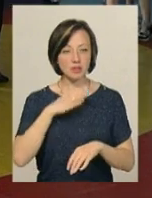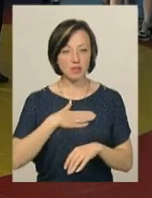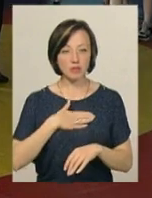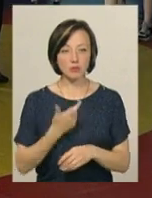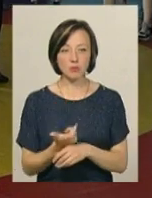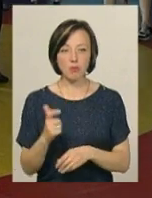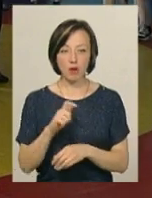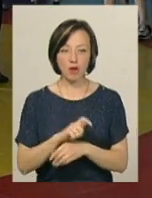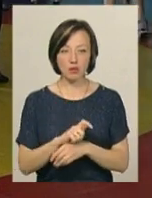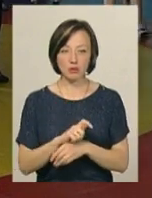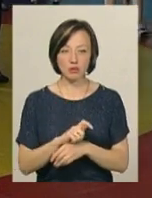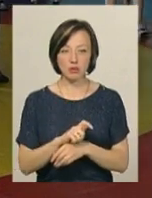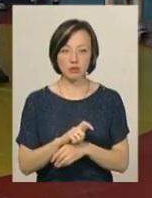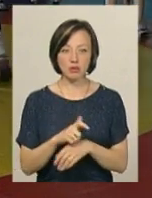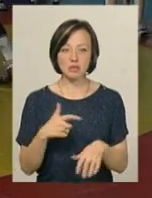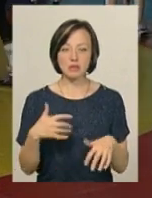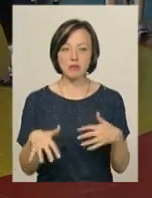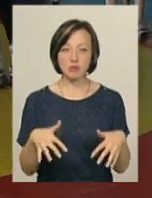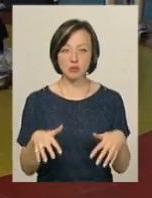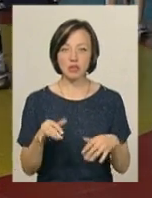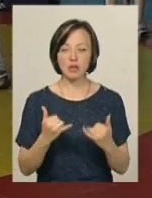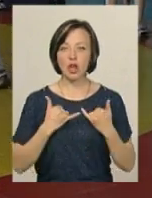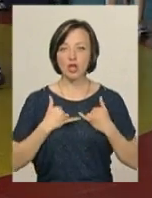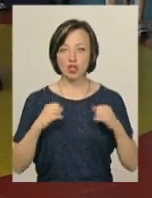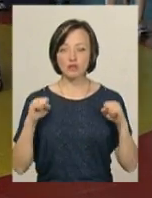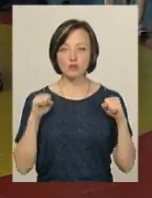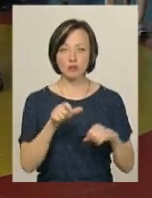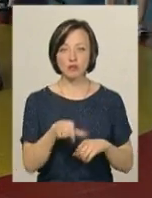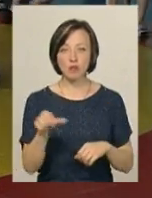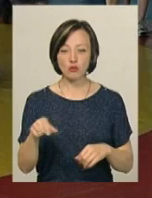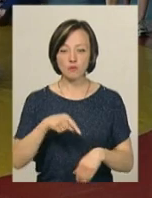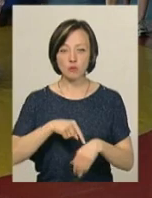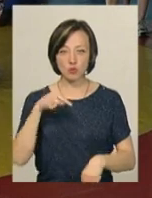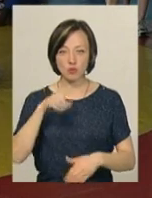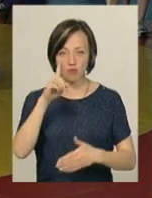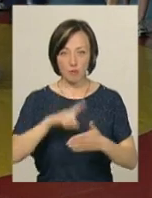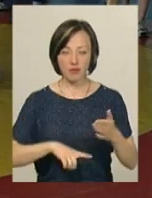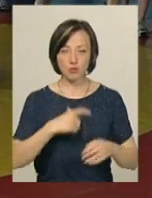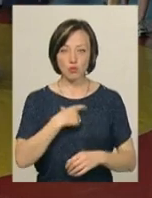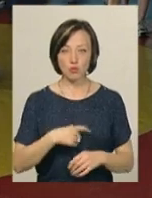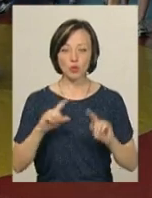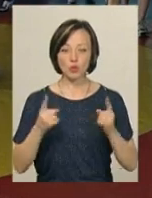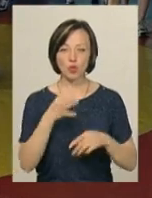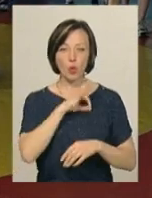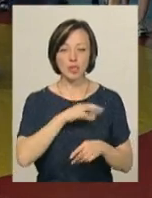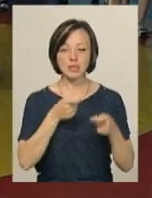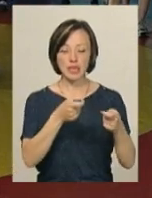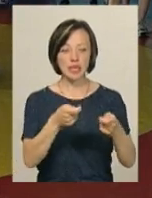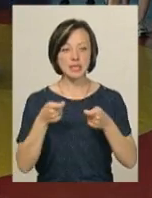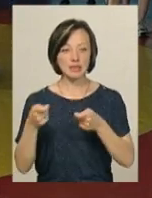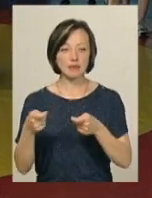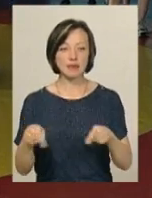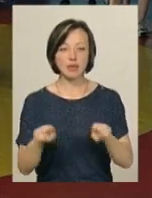набагато слабіше. І для наших спортсменів, щоб вони відчули впевненість собі, дуже корисно їздити на